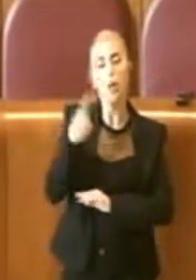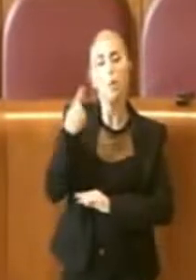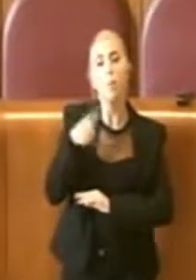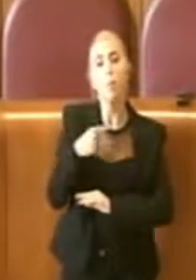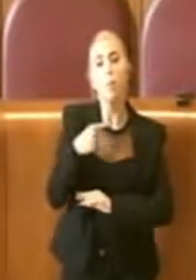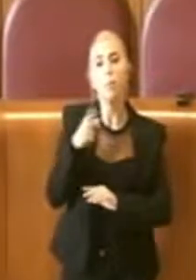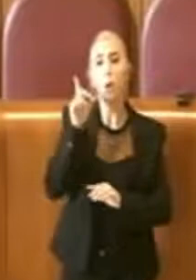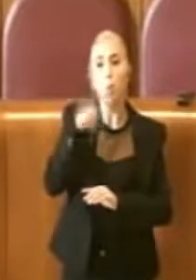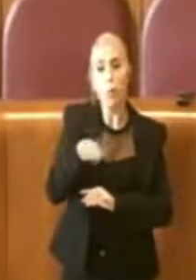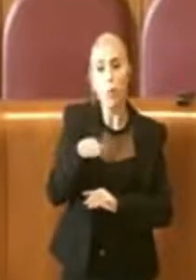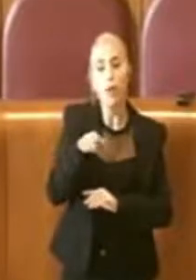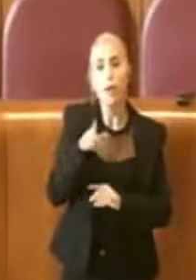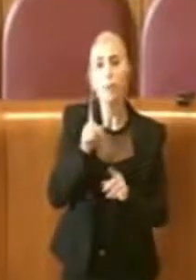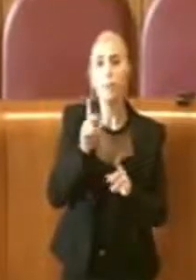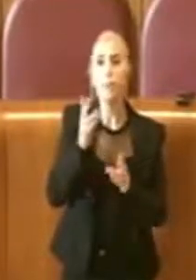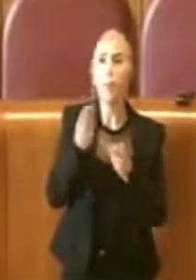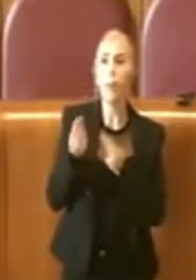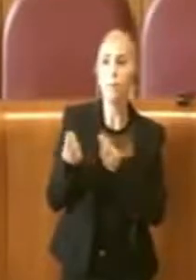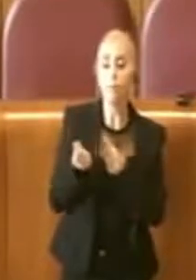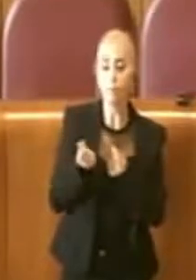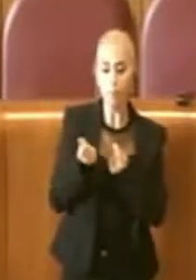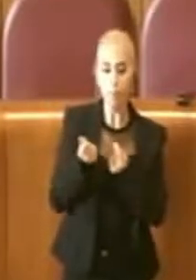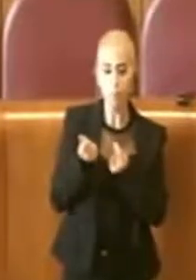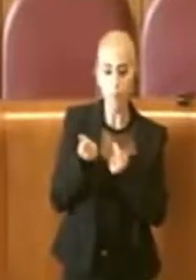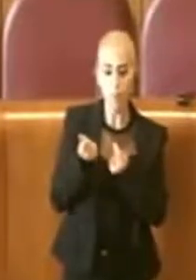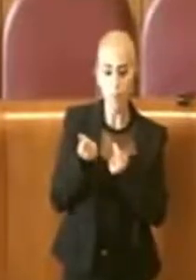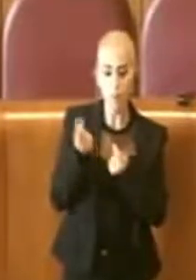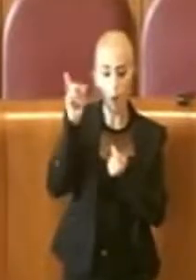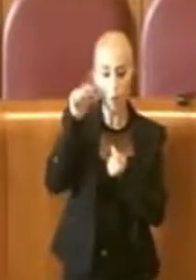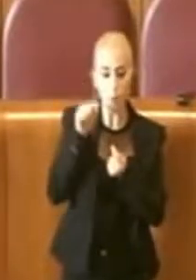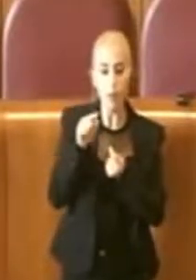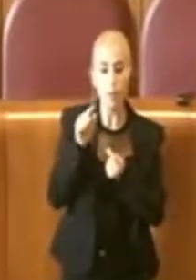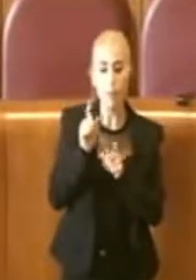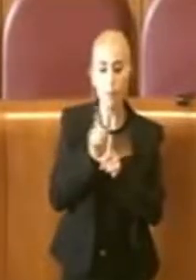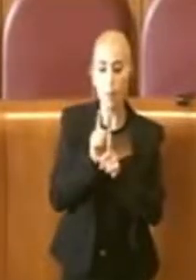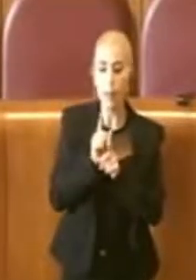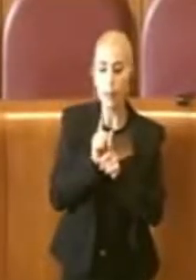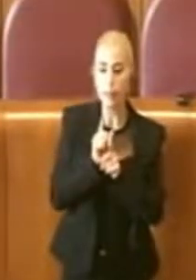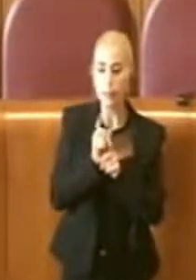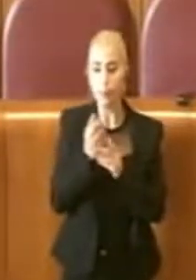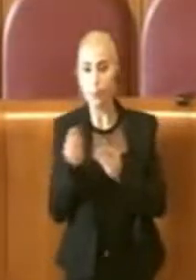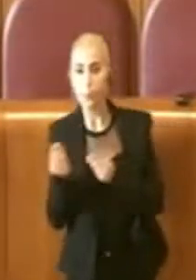in qualche modo,